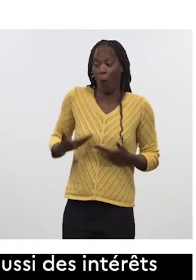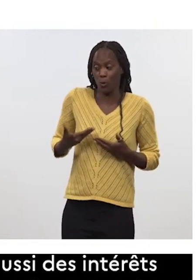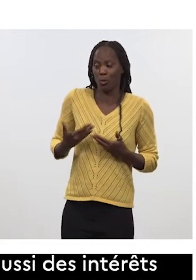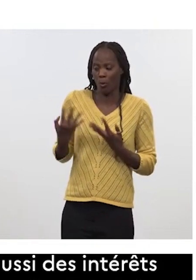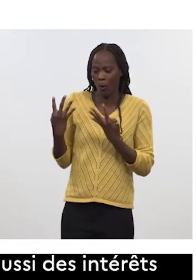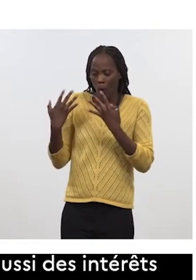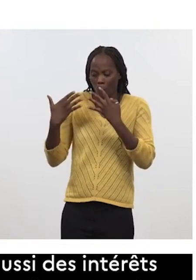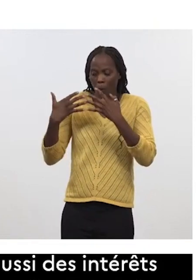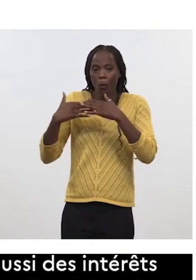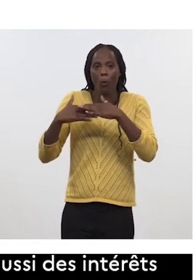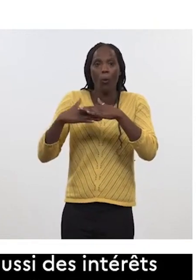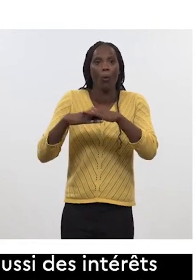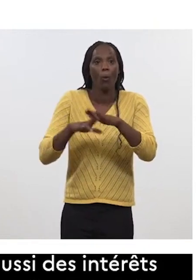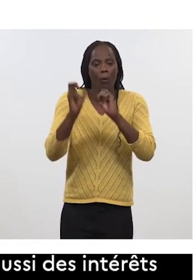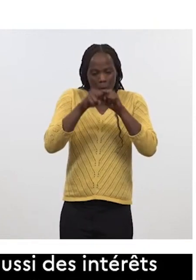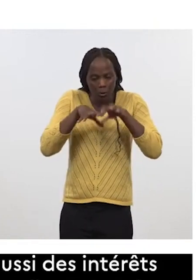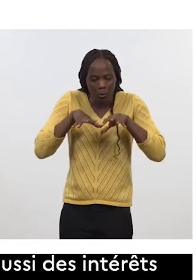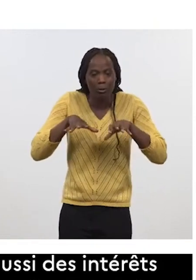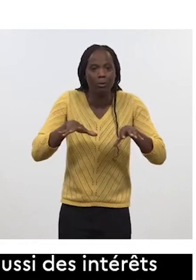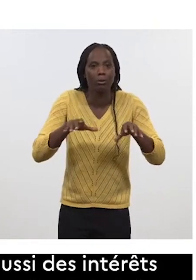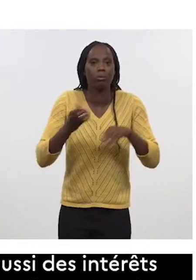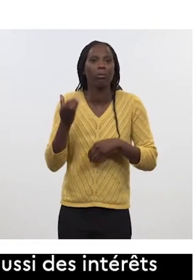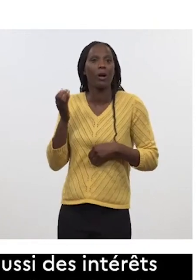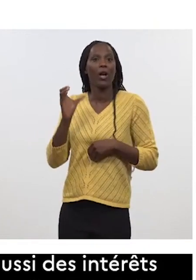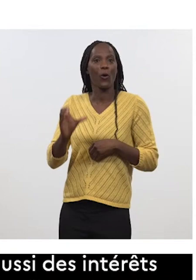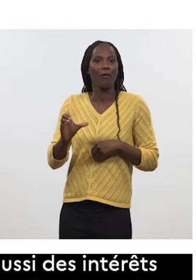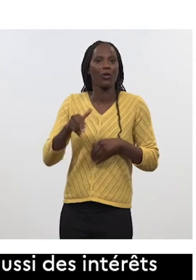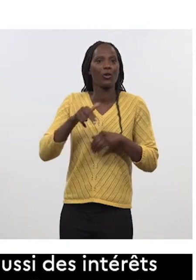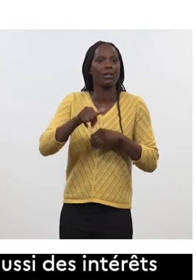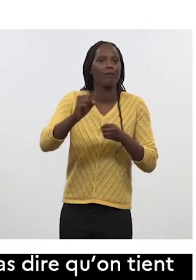conceptualiser de lancer de financer et de baptiser